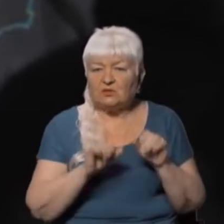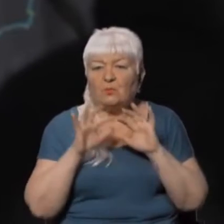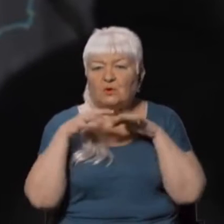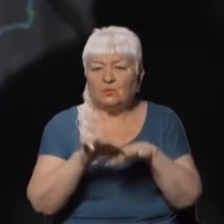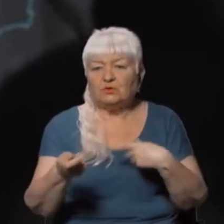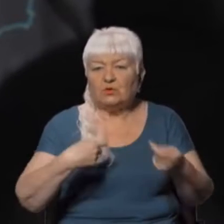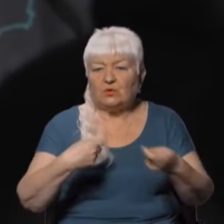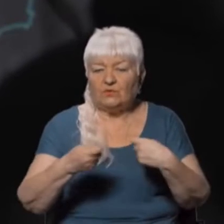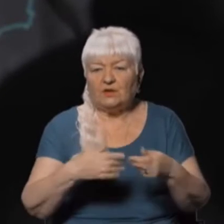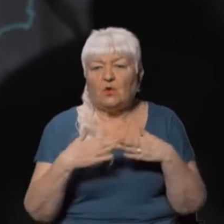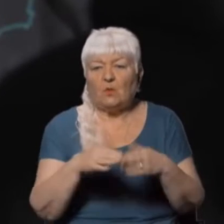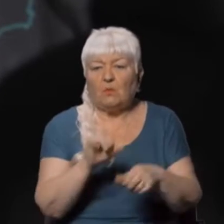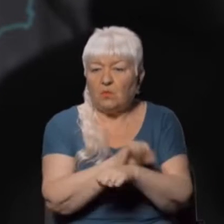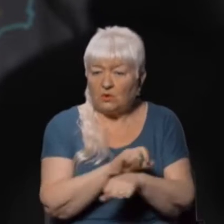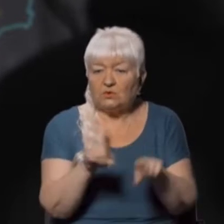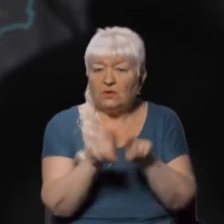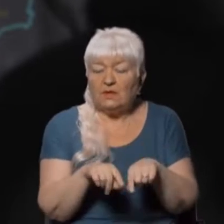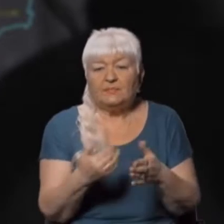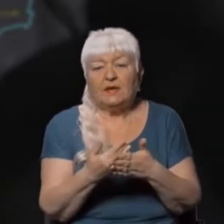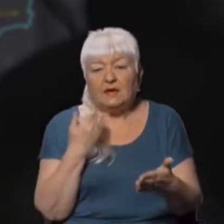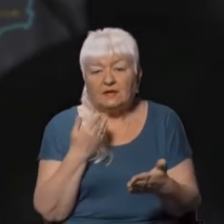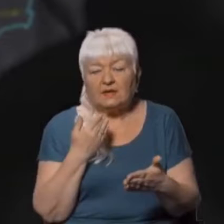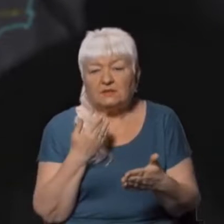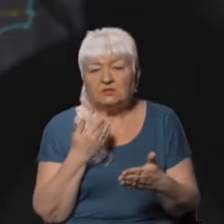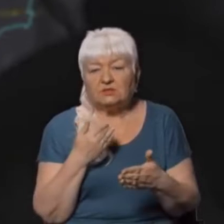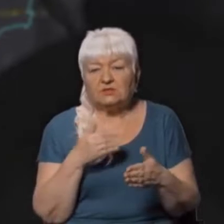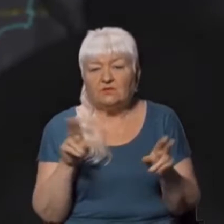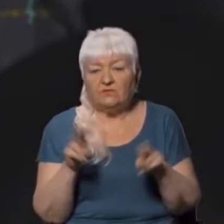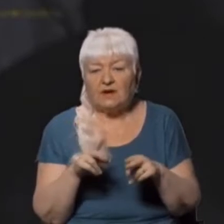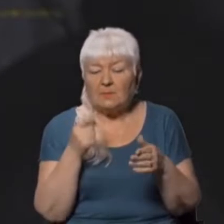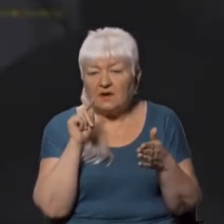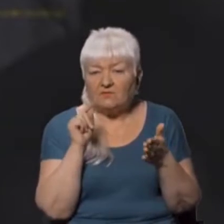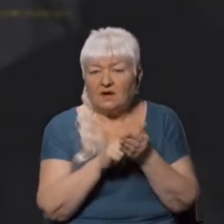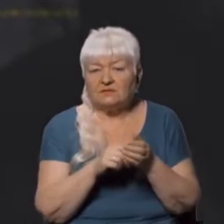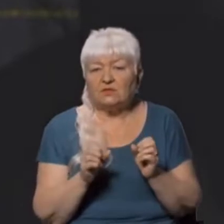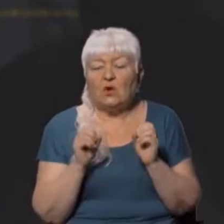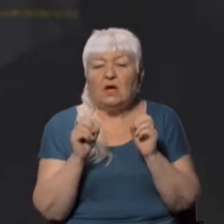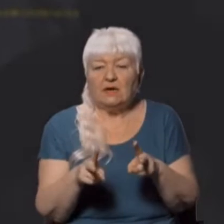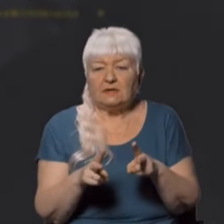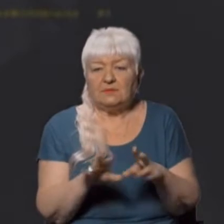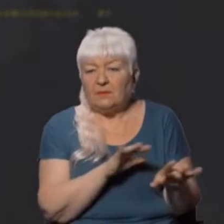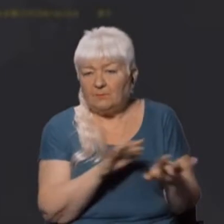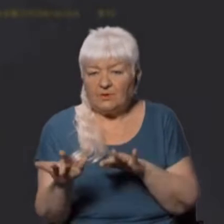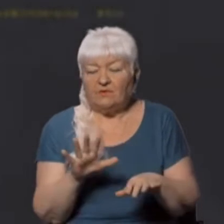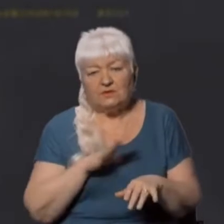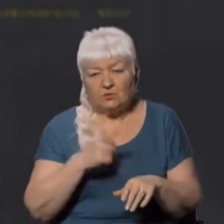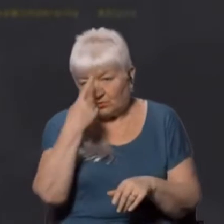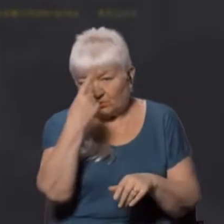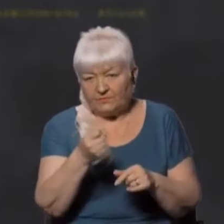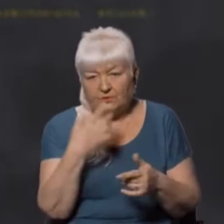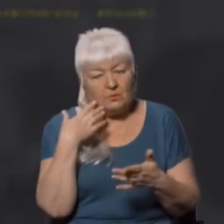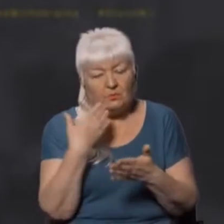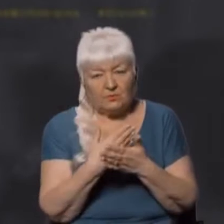порту. Також раніше в рамках вказаного кримінального провадження було повідомлено про підозри двом